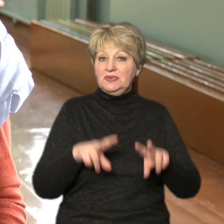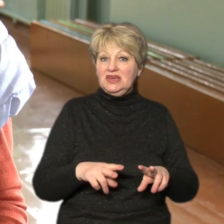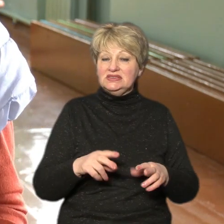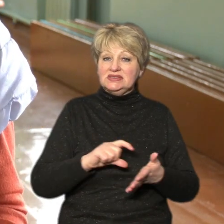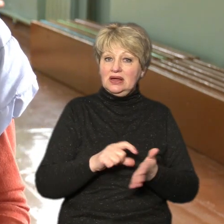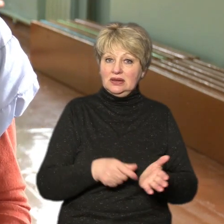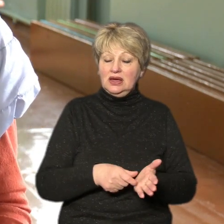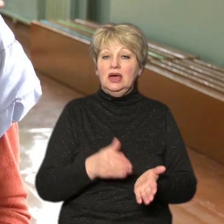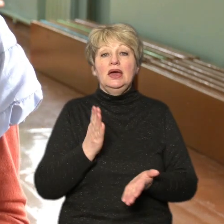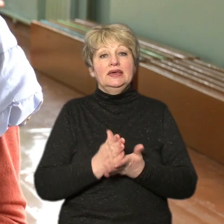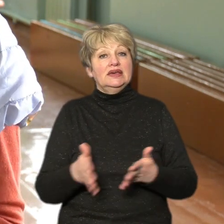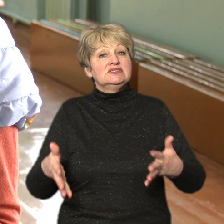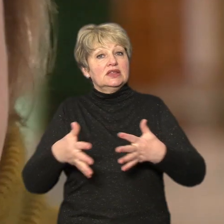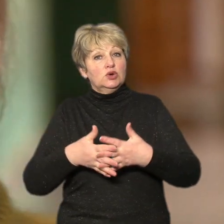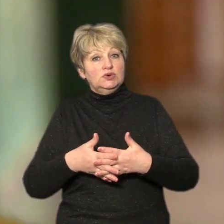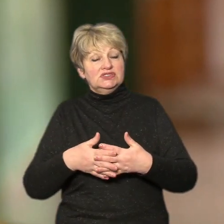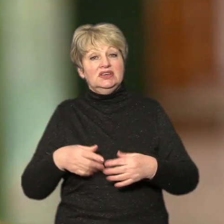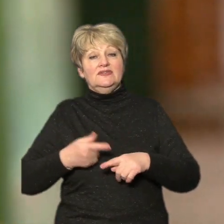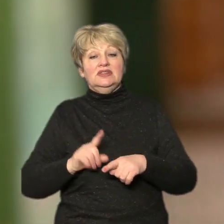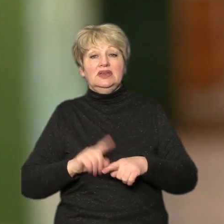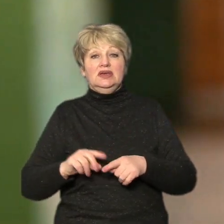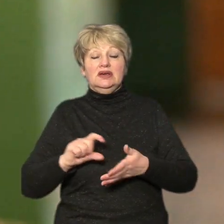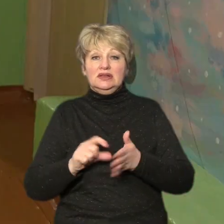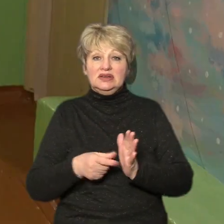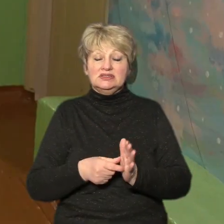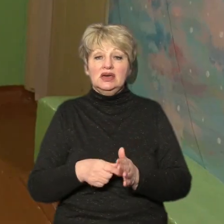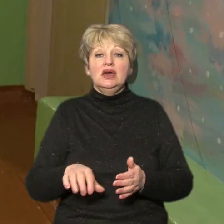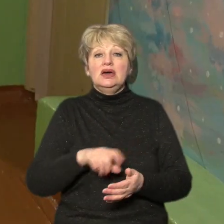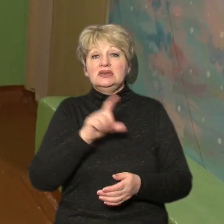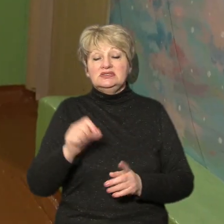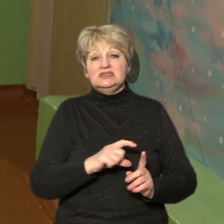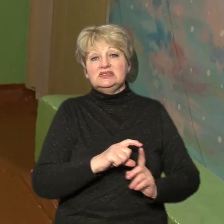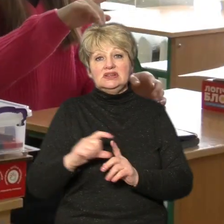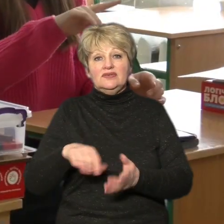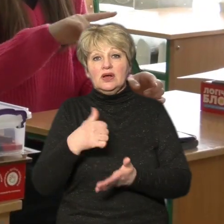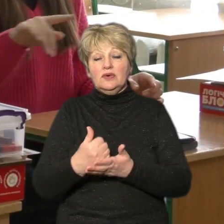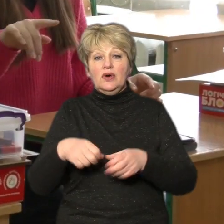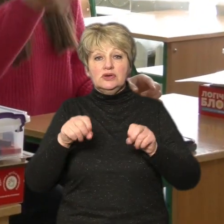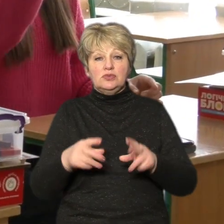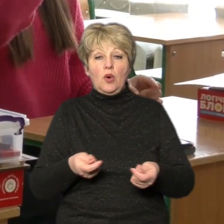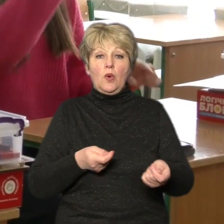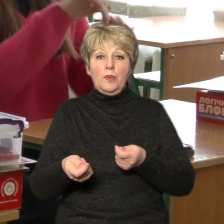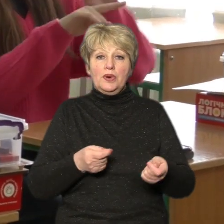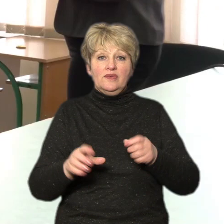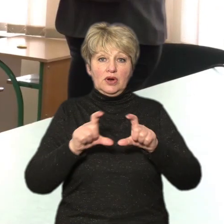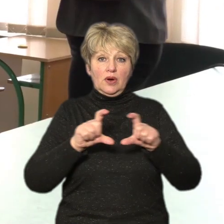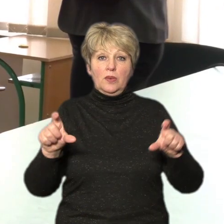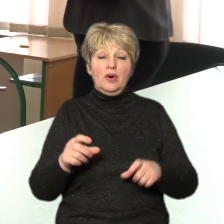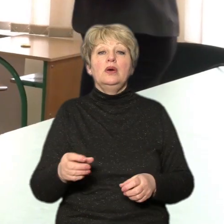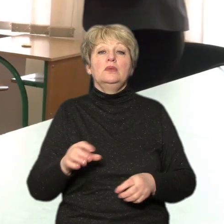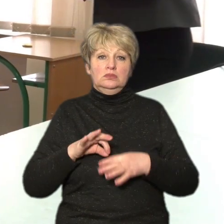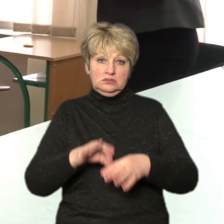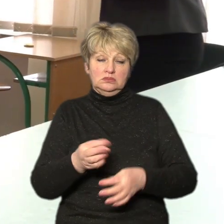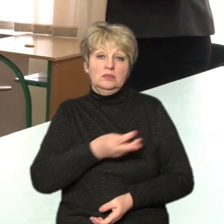нас є інклюзивні класи. Усього, зі слів головної спеціалістки Оксани Зубенко, в управлінні освіти виявило бажання стажуватися